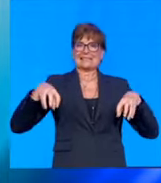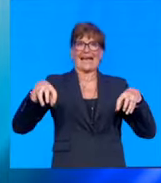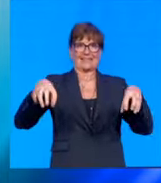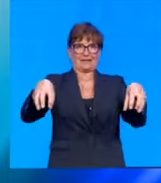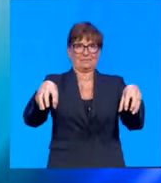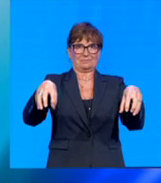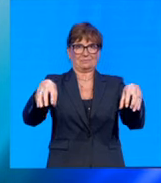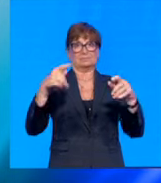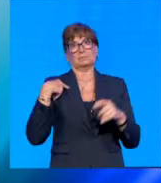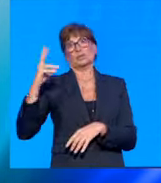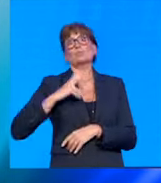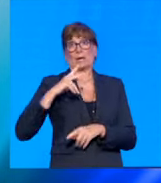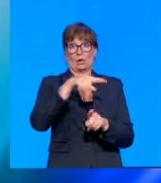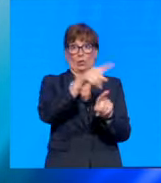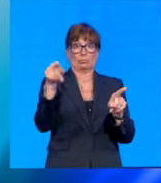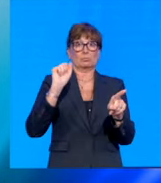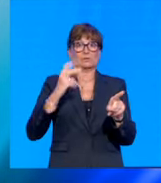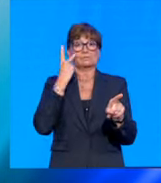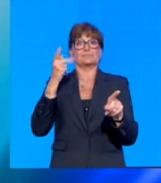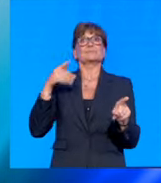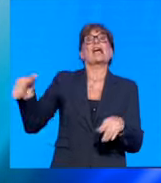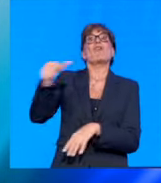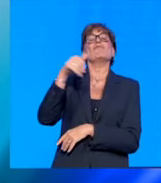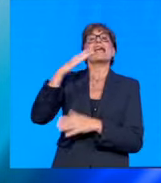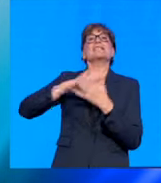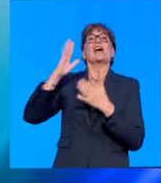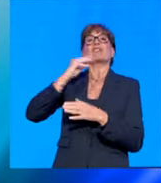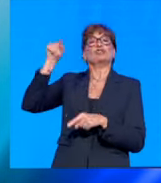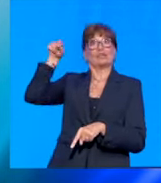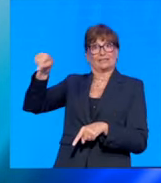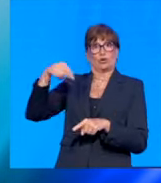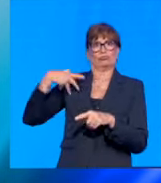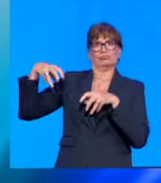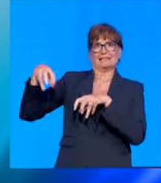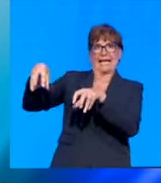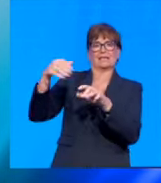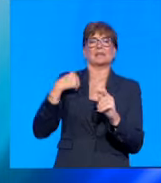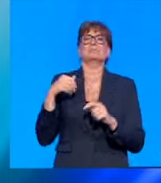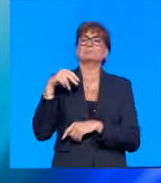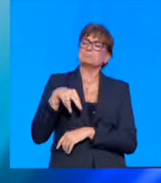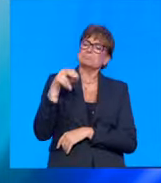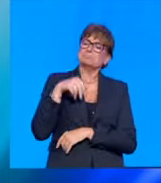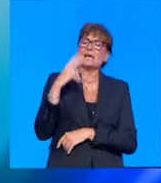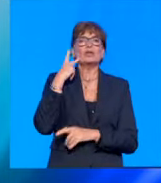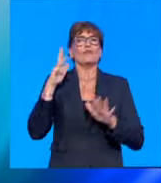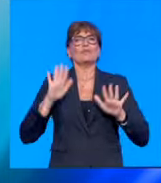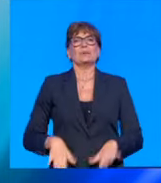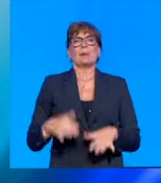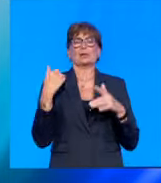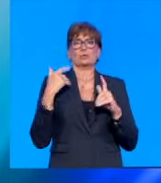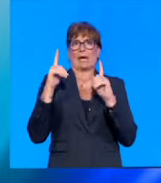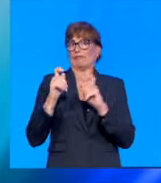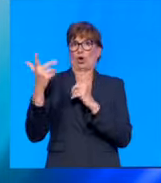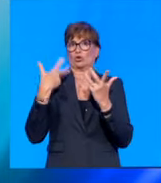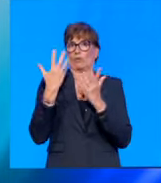'opportunità di visitare qui sopra in via San Francesco, mi sono fermata per fare una foto ma ero molto in